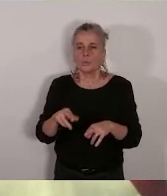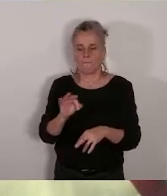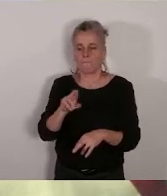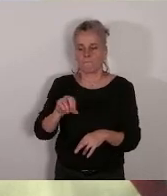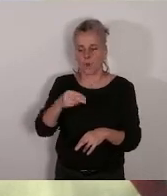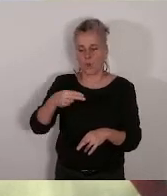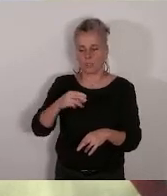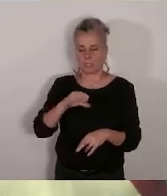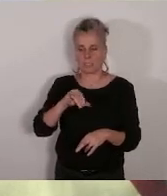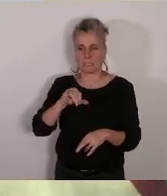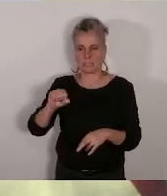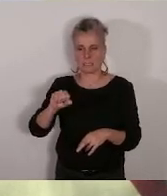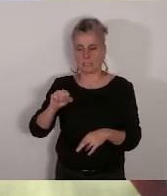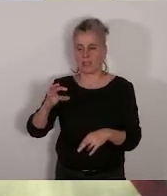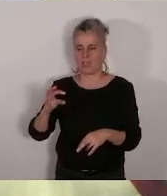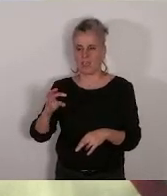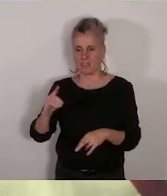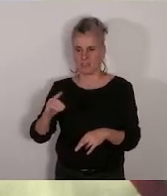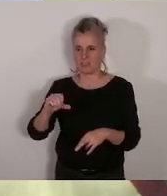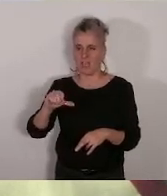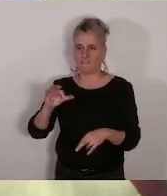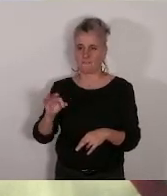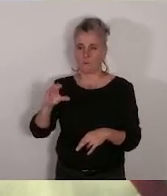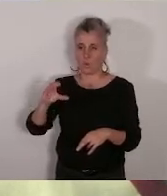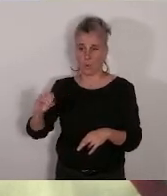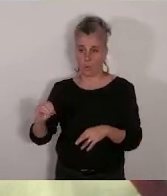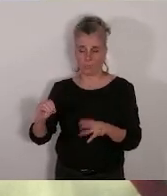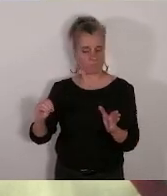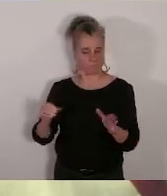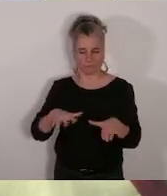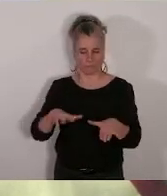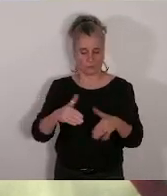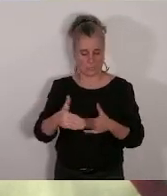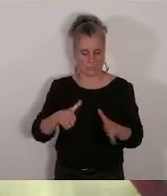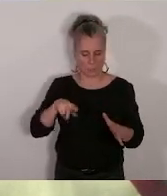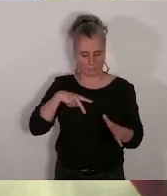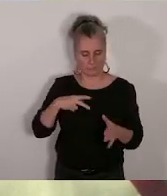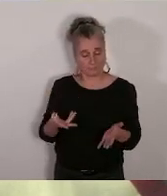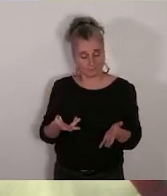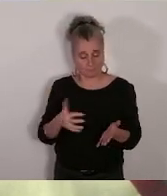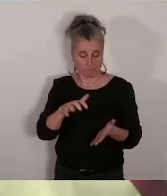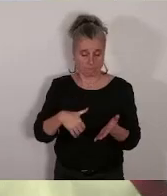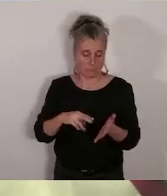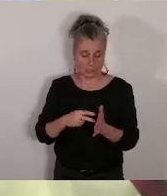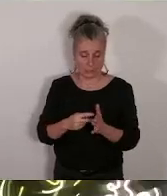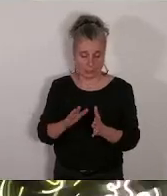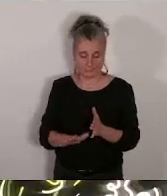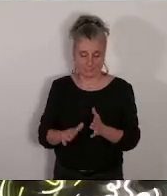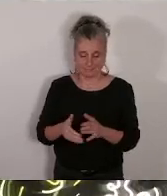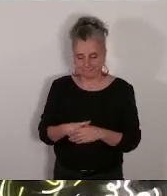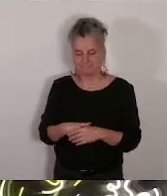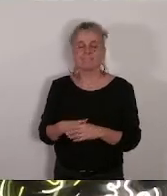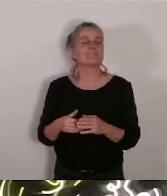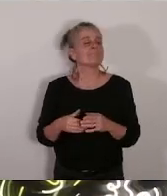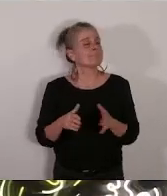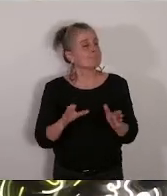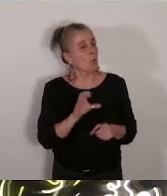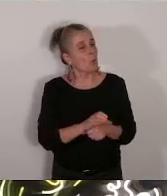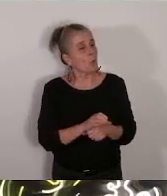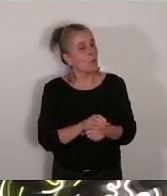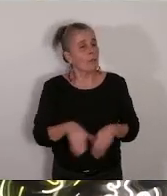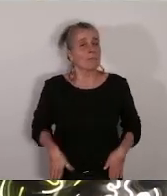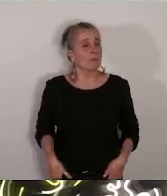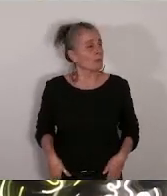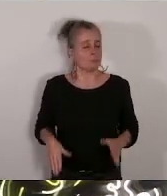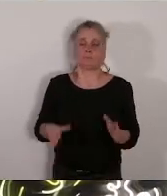y a-t-il c'est assez technique là aussi y a-t-il des contres des abstentions Madame la maire chers collègues ce rapport